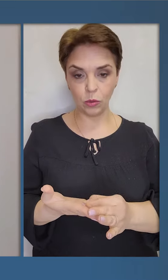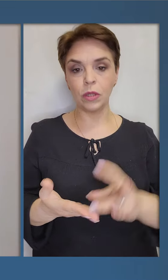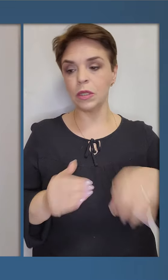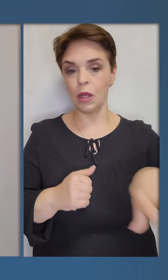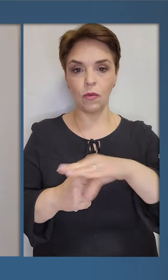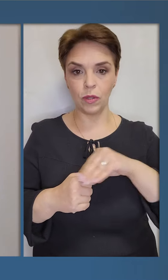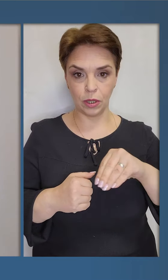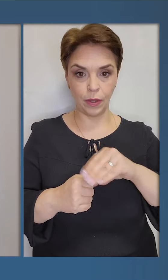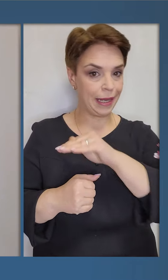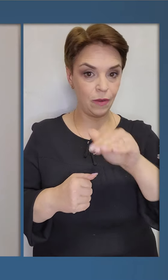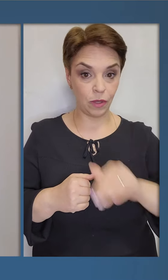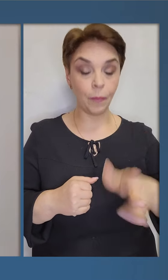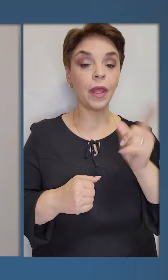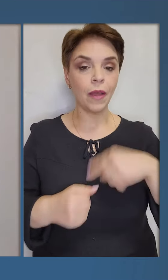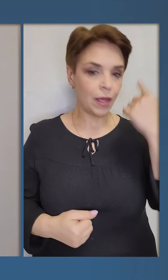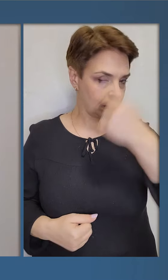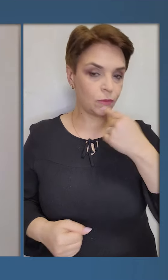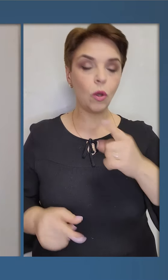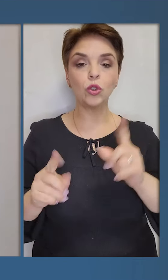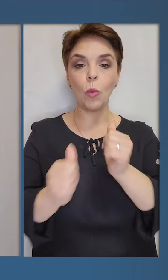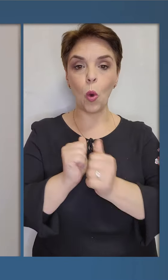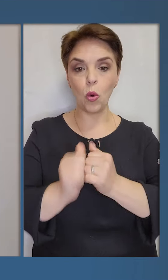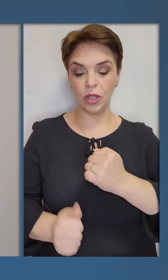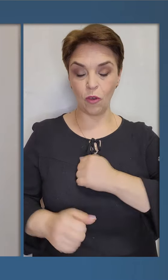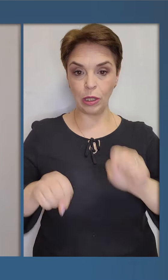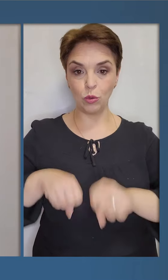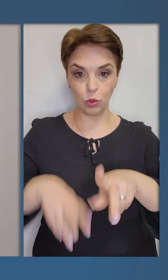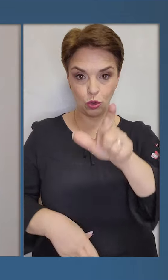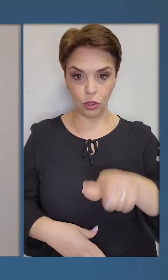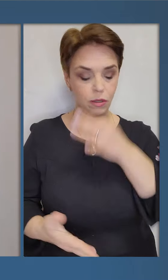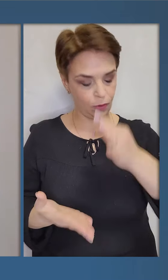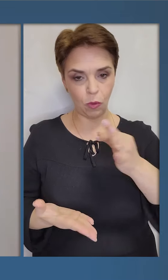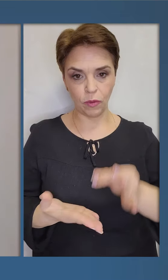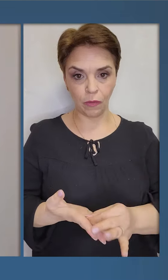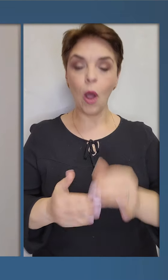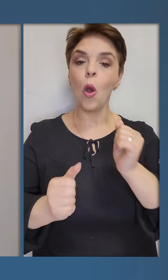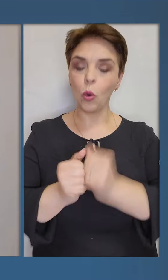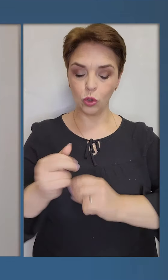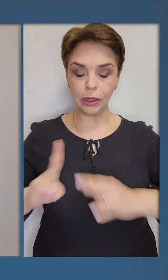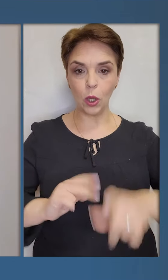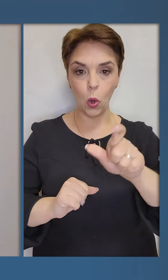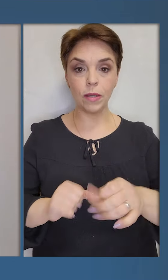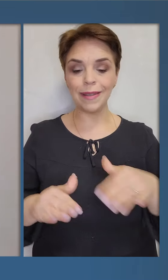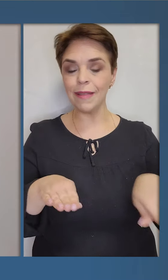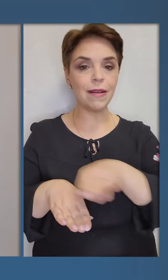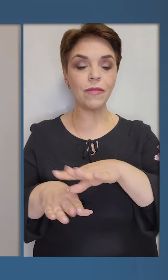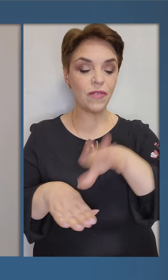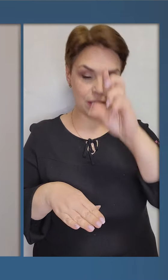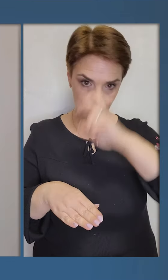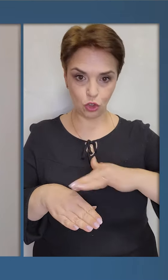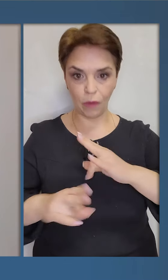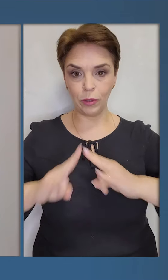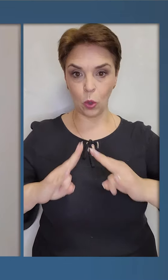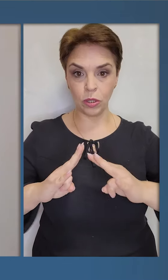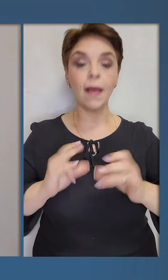відповідальності на усіх рівнях. Навіть індивідуально, щоб кожен воєнний злочинець відповідав, кожен терорист. І на